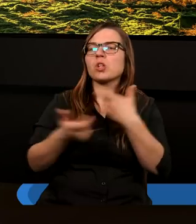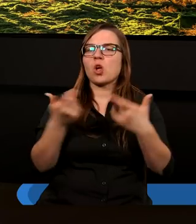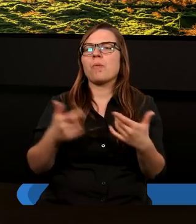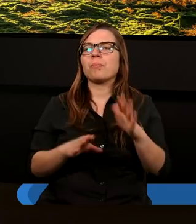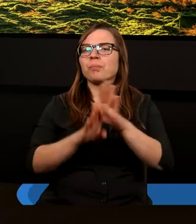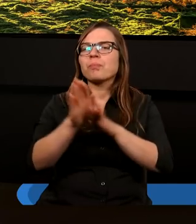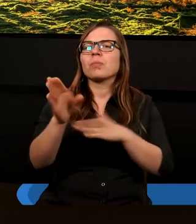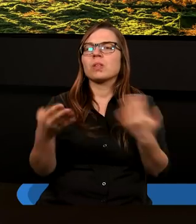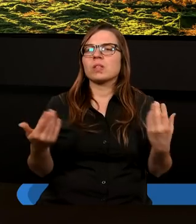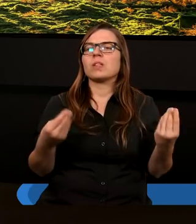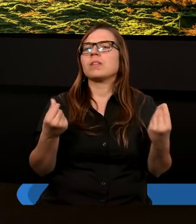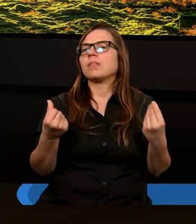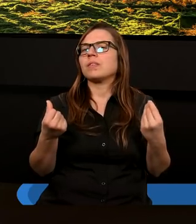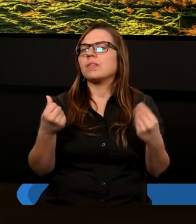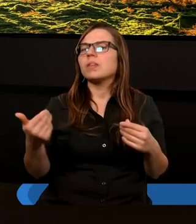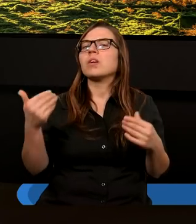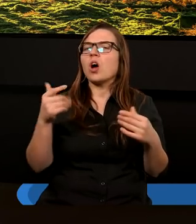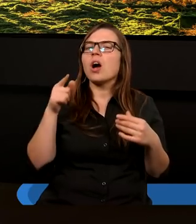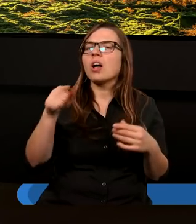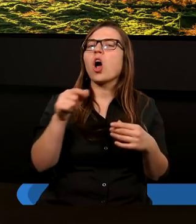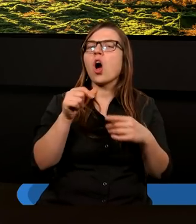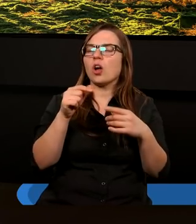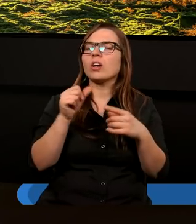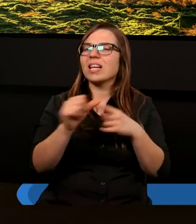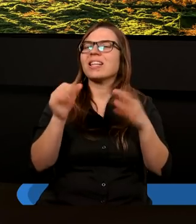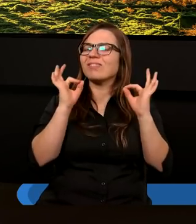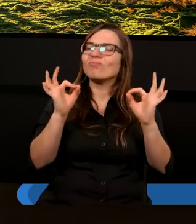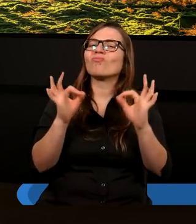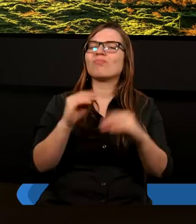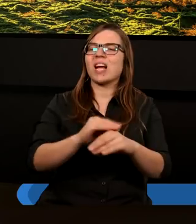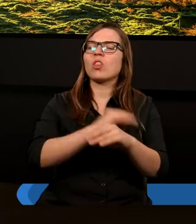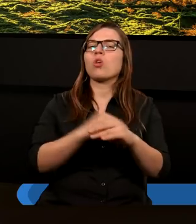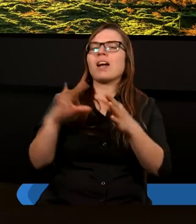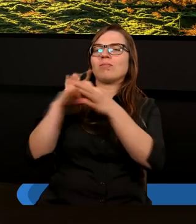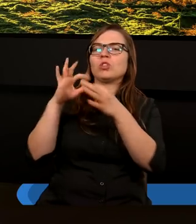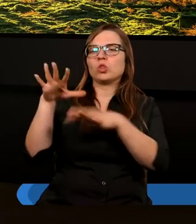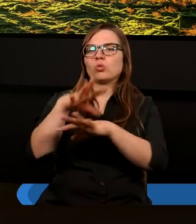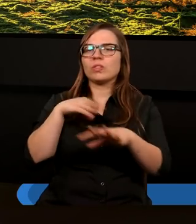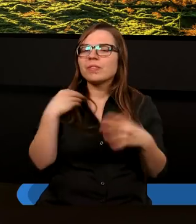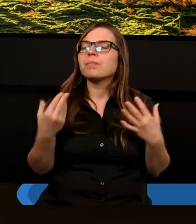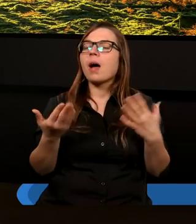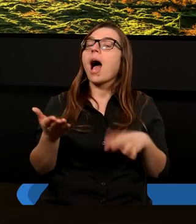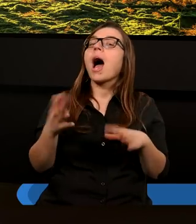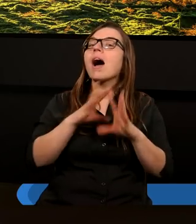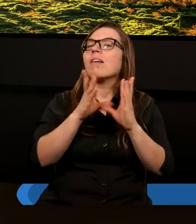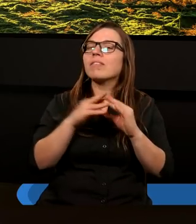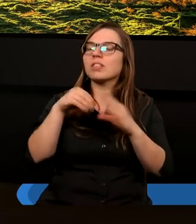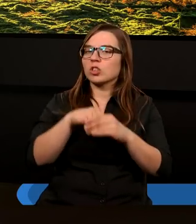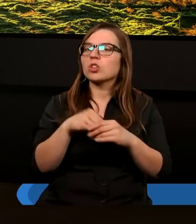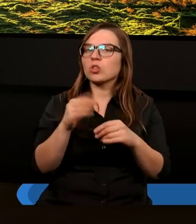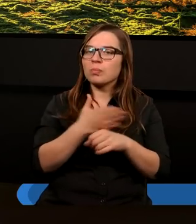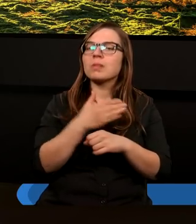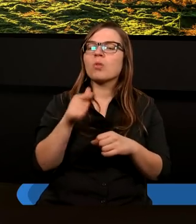to świadectwo okazuje się być najlepszą metodą. Mamy też napisane, że mimo wszystko Żydzi,